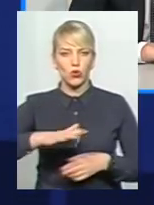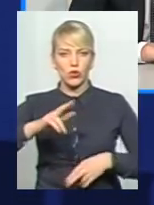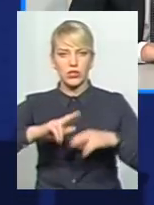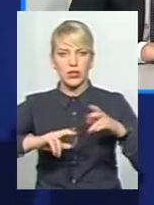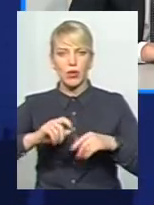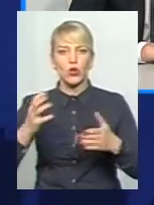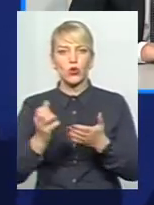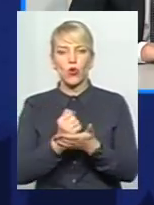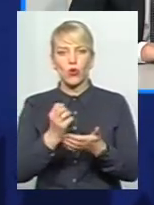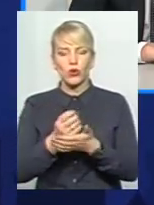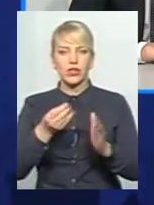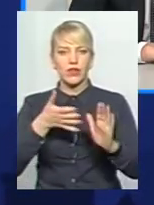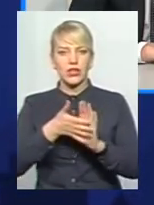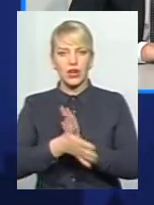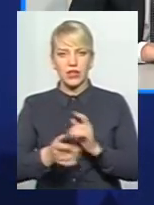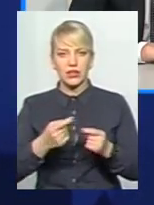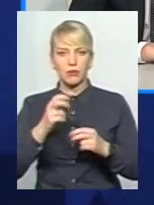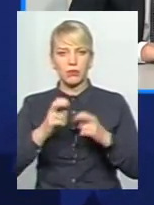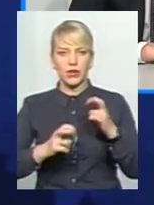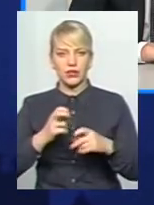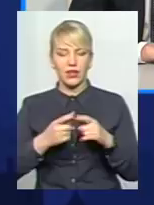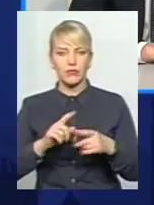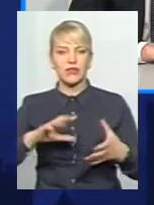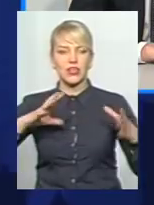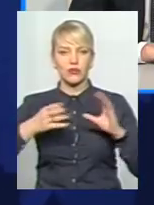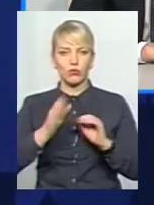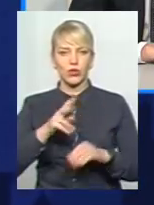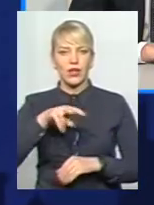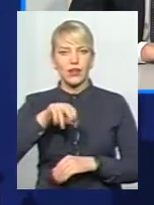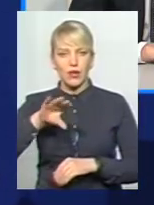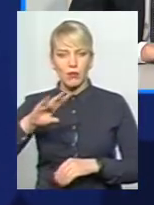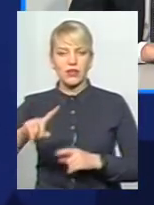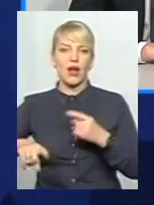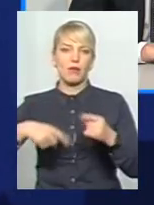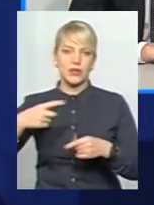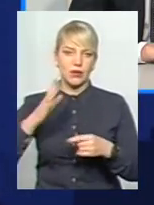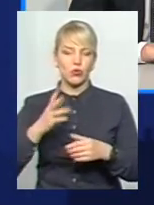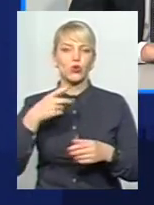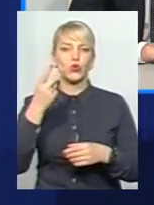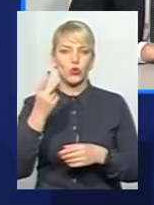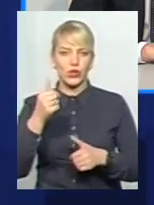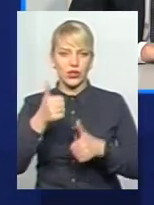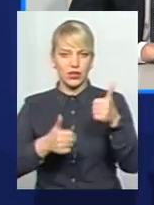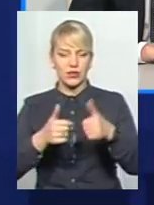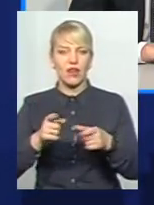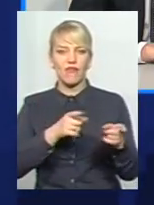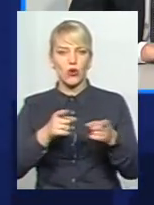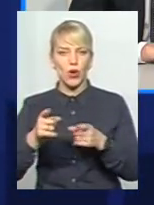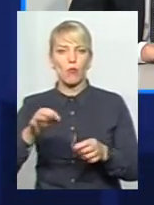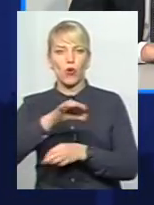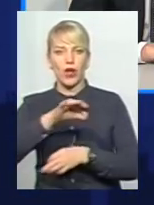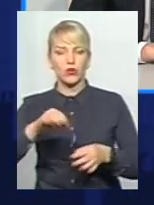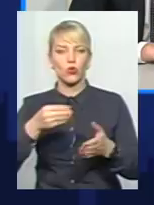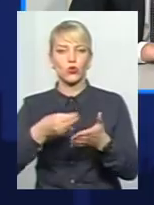витрати майбутнього підприємства. Результат планують отримати у липні. Після цього проведуть наступний тендер на виготовлення проєктно-кошторисної